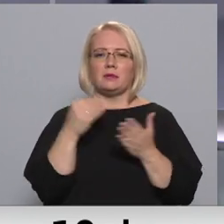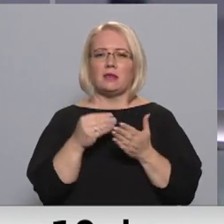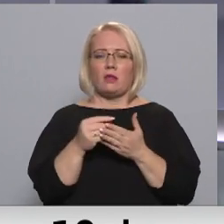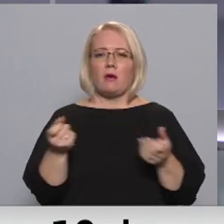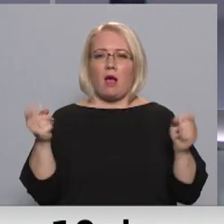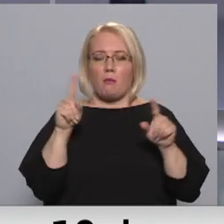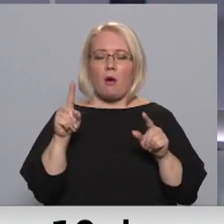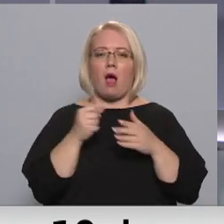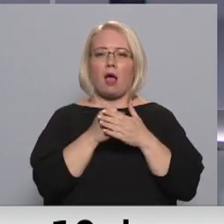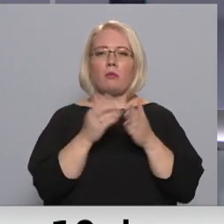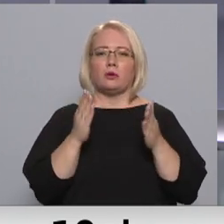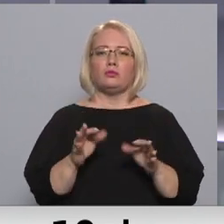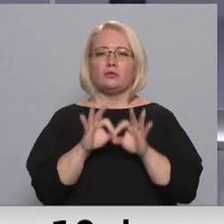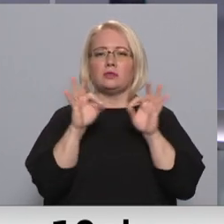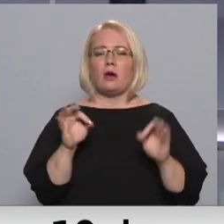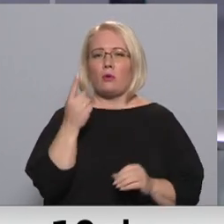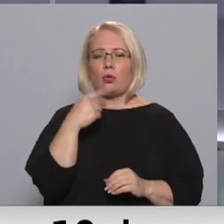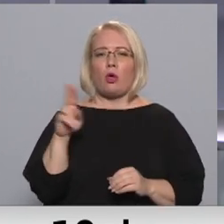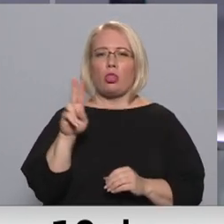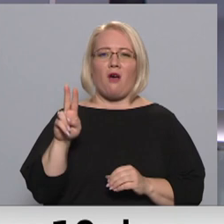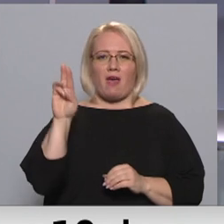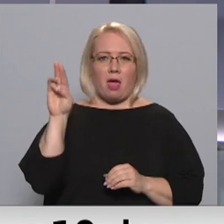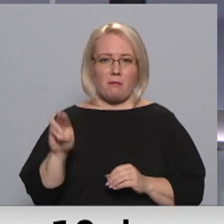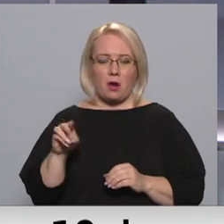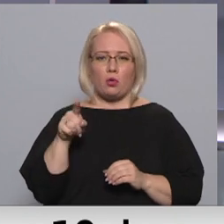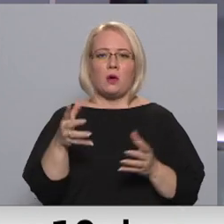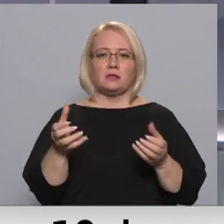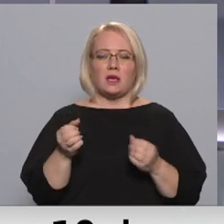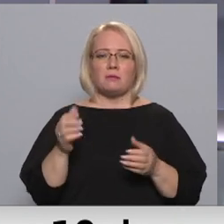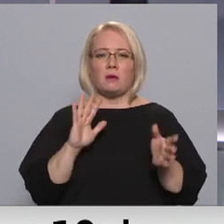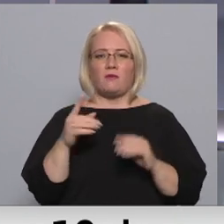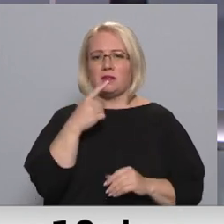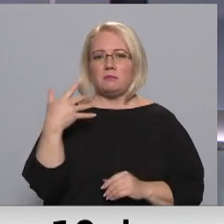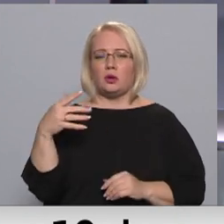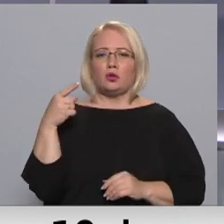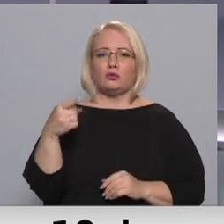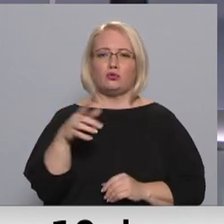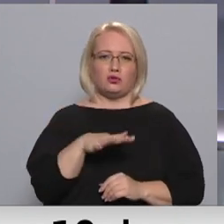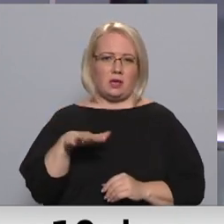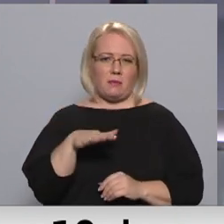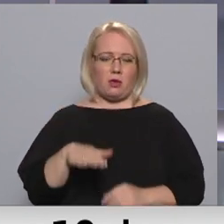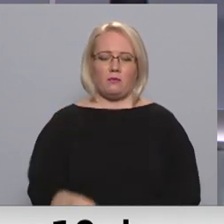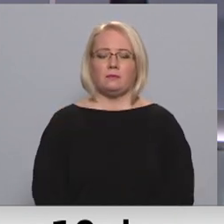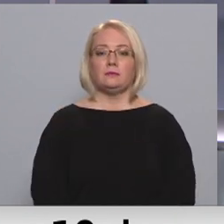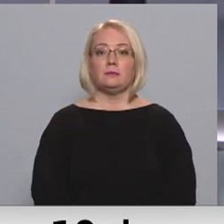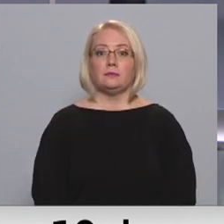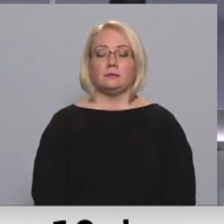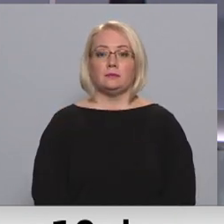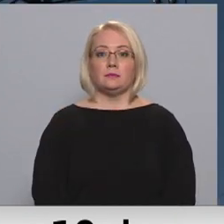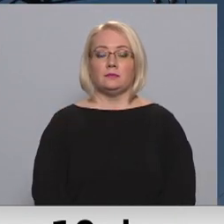palielināts no novembra, un to saņems aptuveni 150 tūkstoši mājas saimniecību. Plašāk stāsta Māris Klūga.